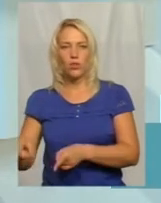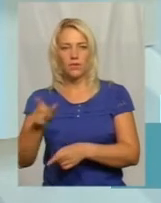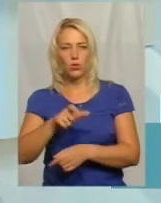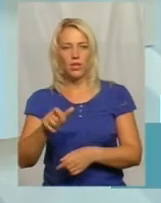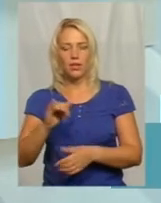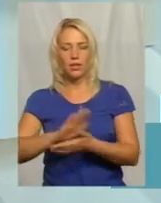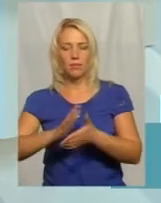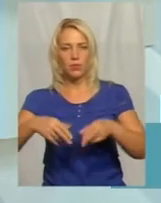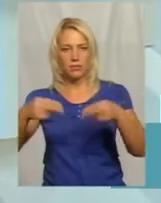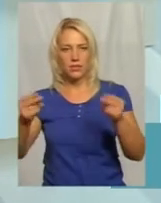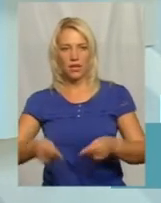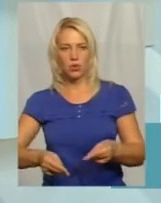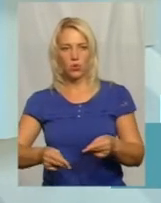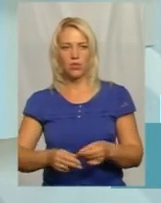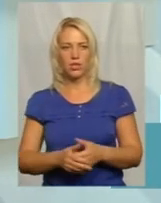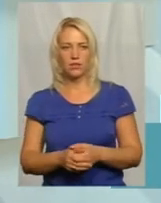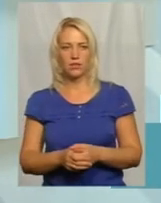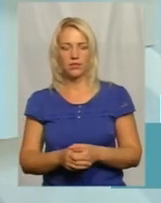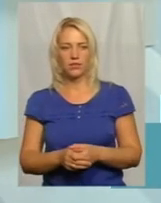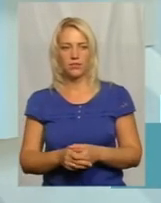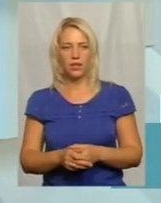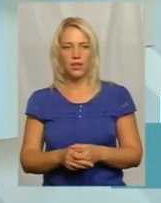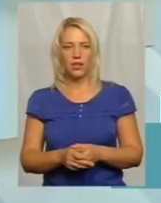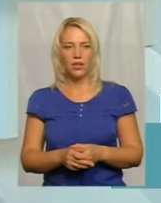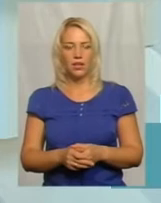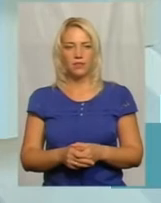офіційних контрактів і з цілими підрозділами люди прийшли.